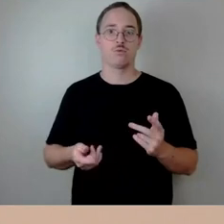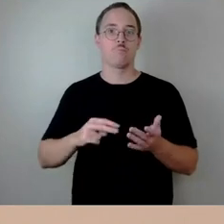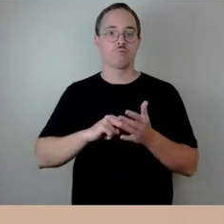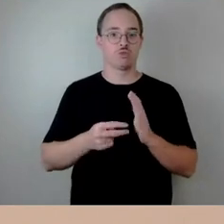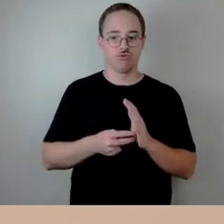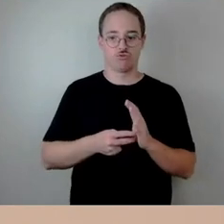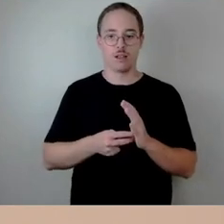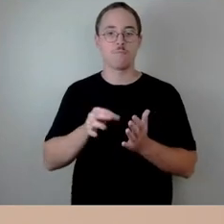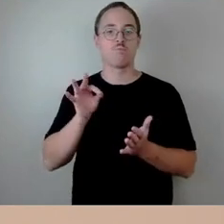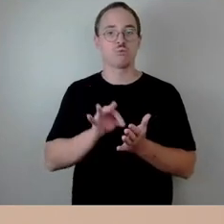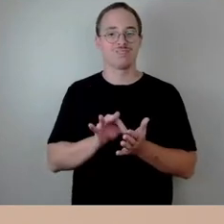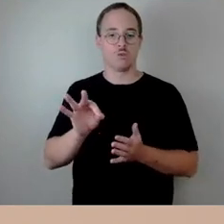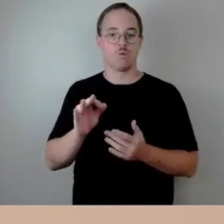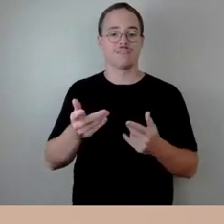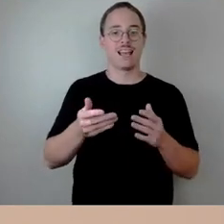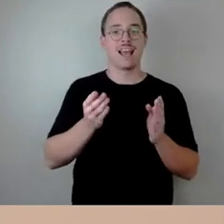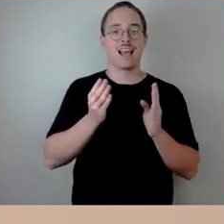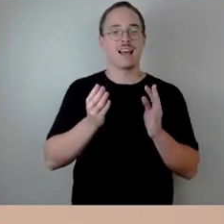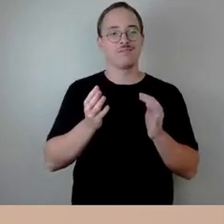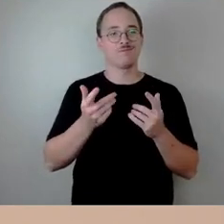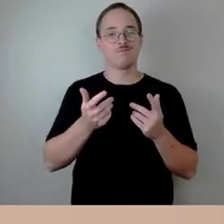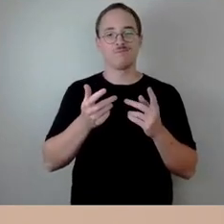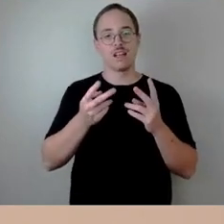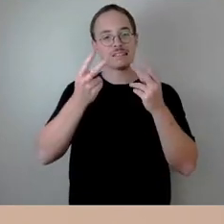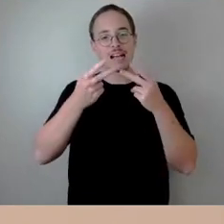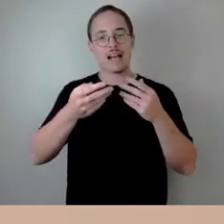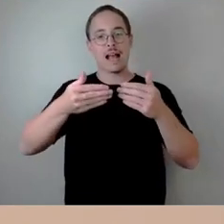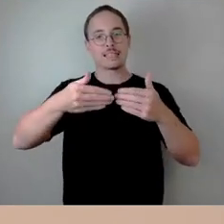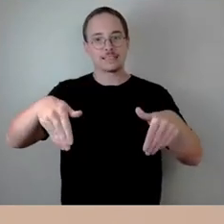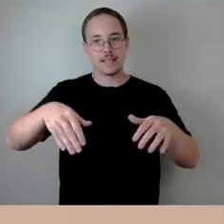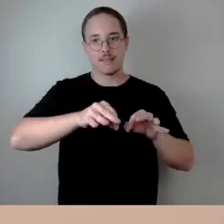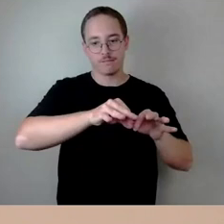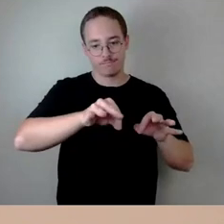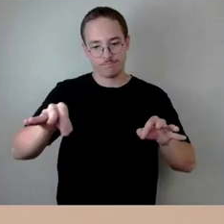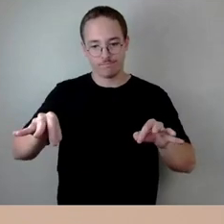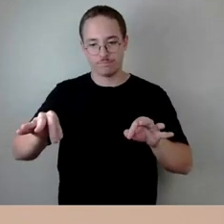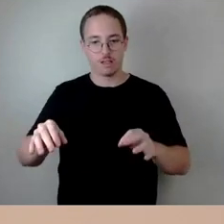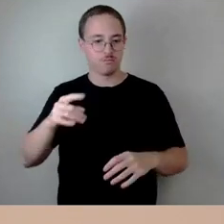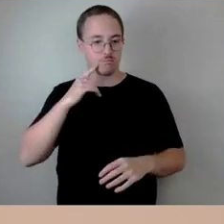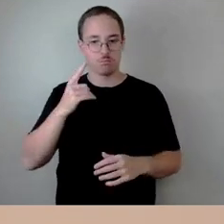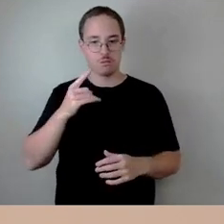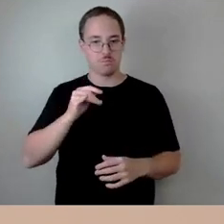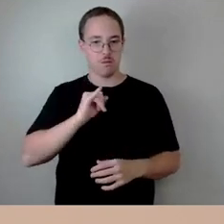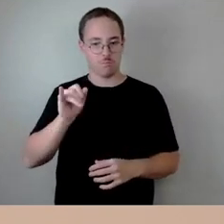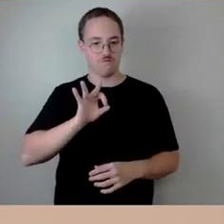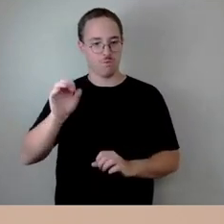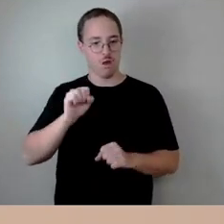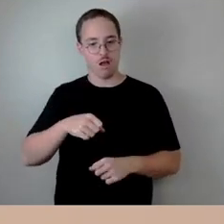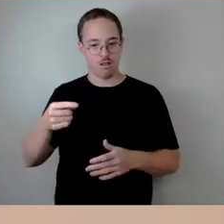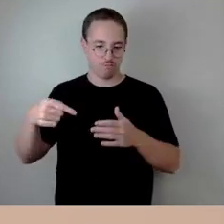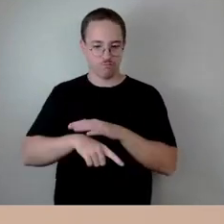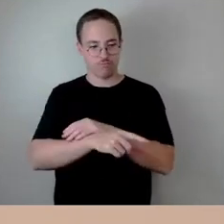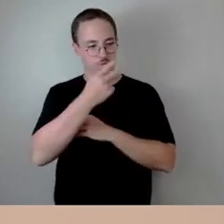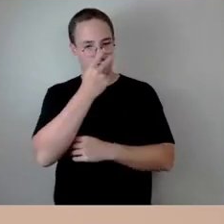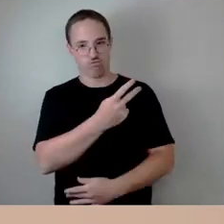damit auch die Richtlinie, die obliegt, jederzeit Ihnen. Wissend, dass momentan der